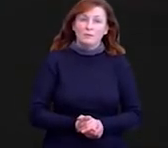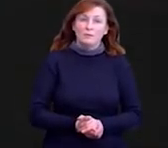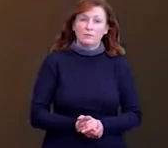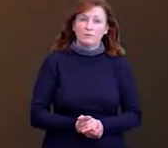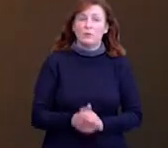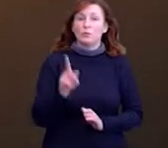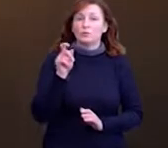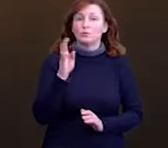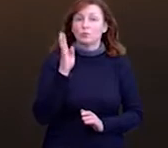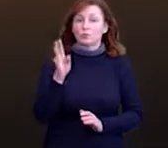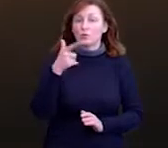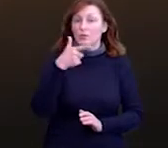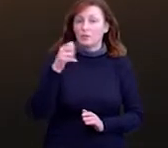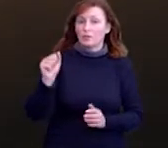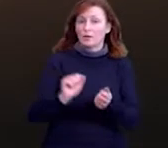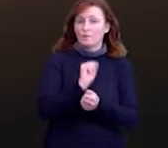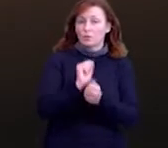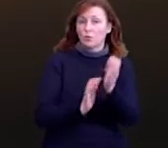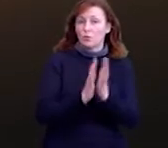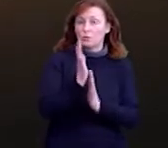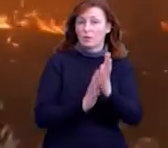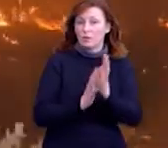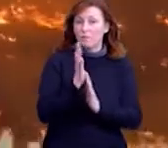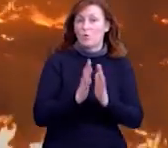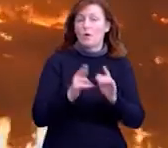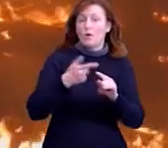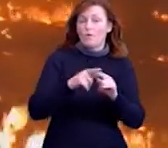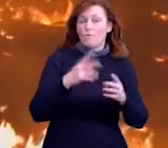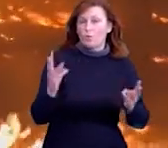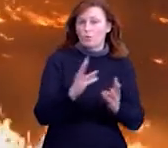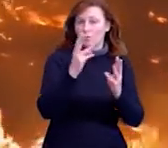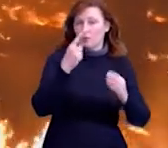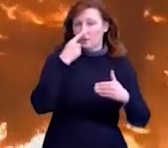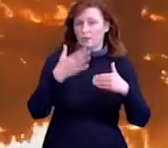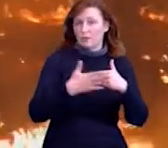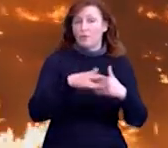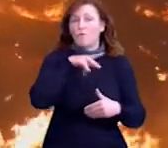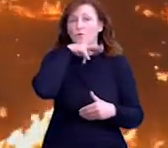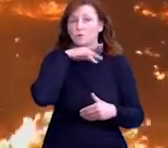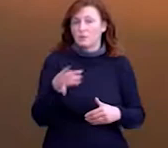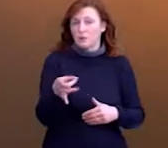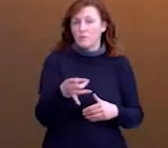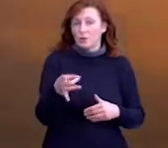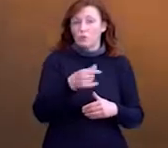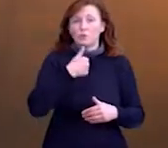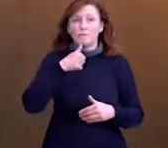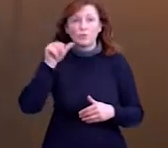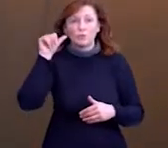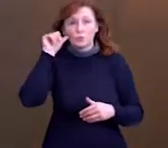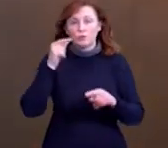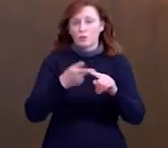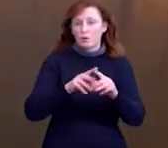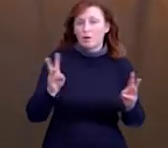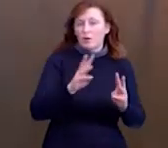140 гектарів сухої трави і лісової підстилки горить біля села Сорокошичі Козелецького району. Від учора її